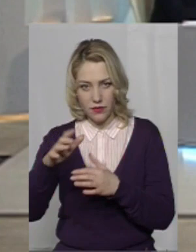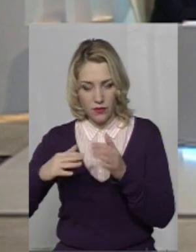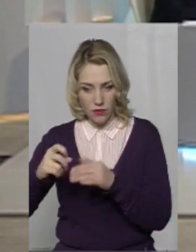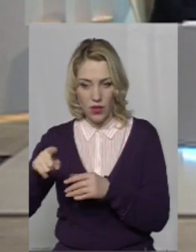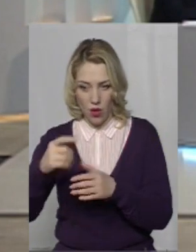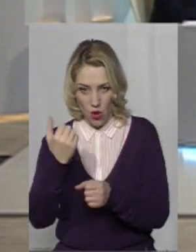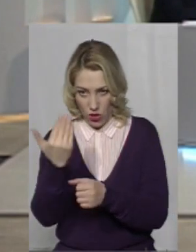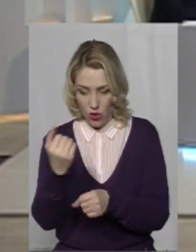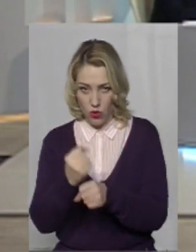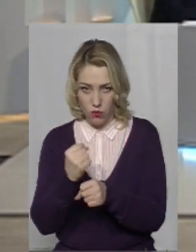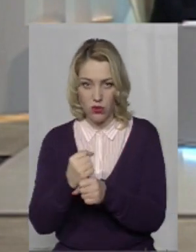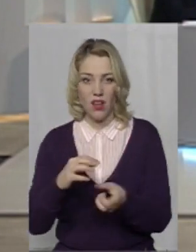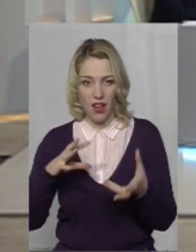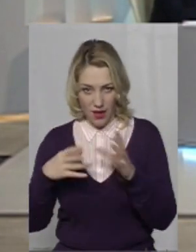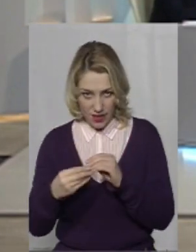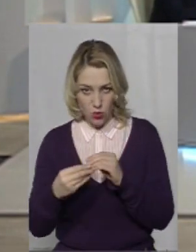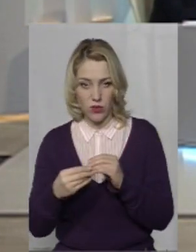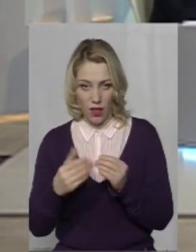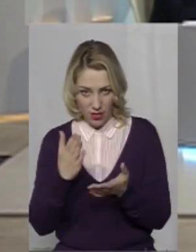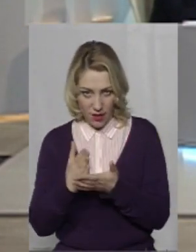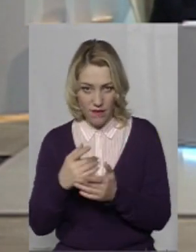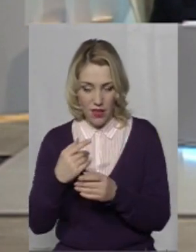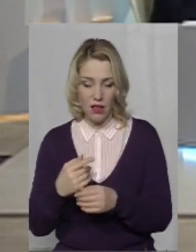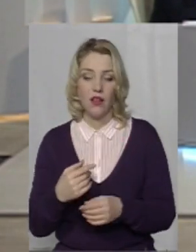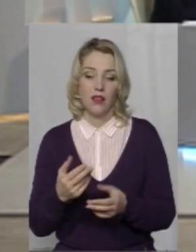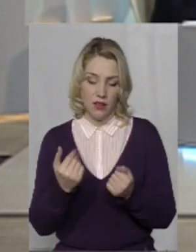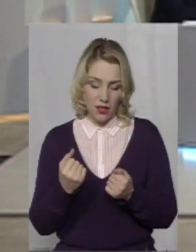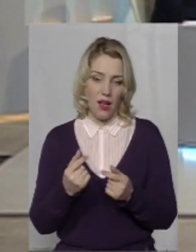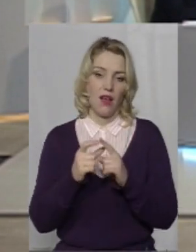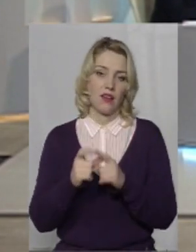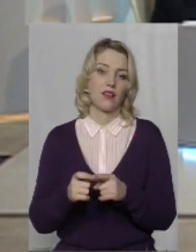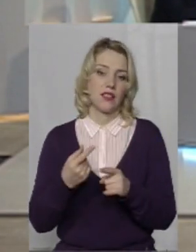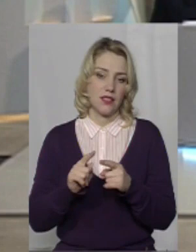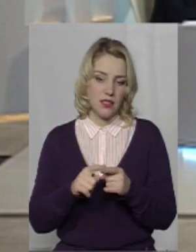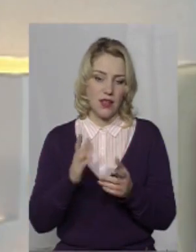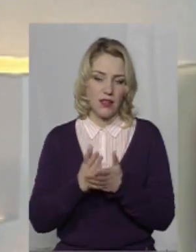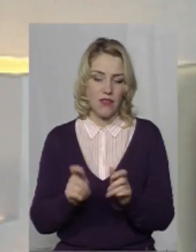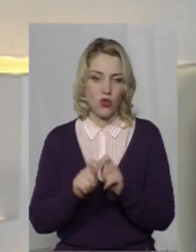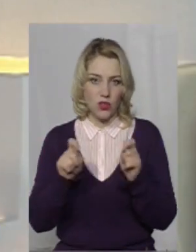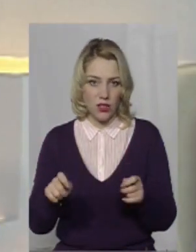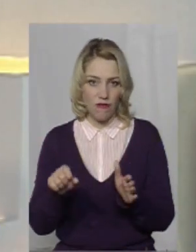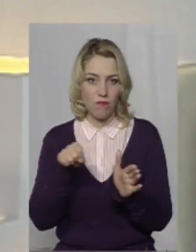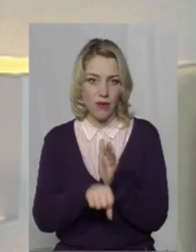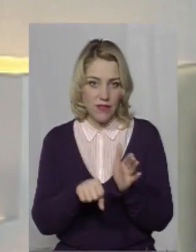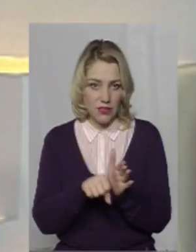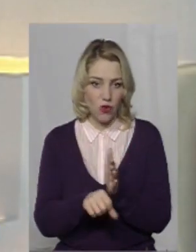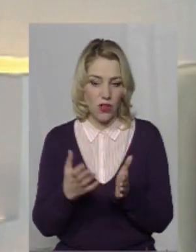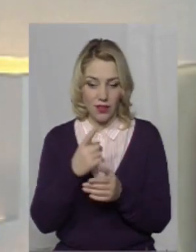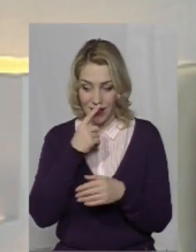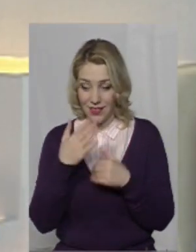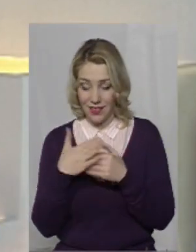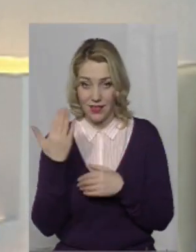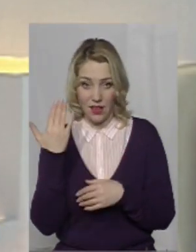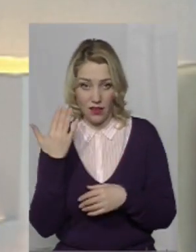результативна. Я не буду на прикладах зупинятися. Це і було розкриття крадіжки, це і останнє вбивство, до речі, останнє вбивство, яке було